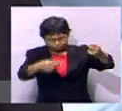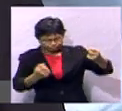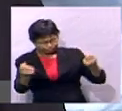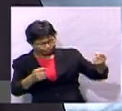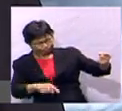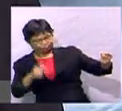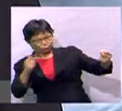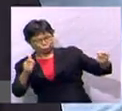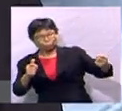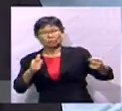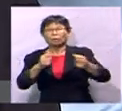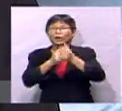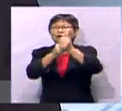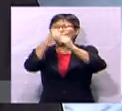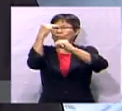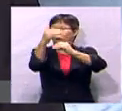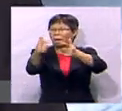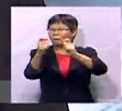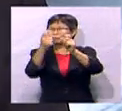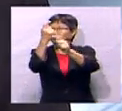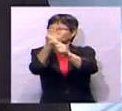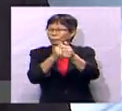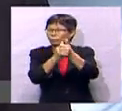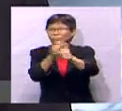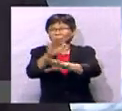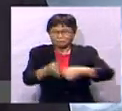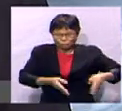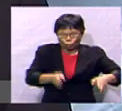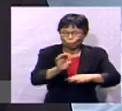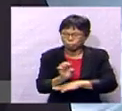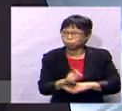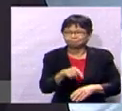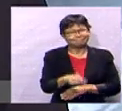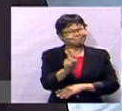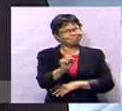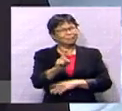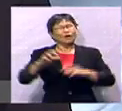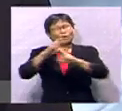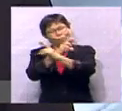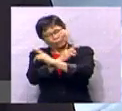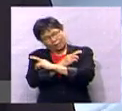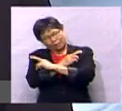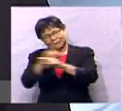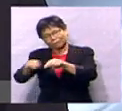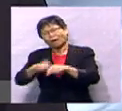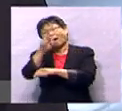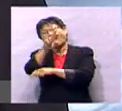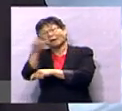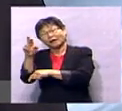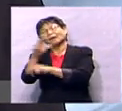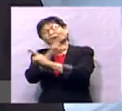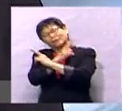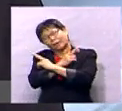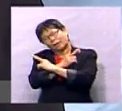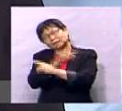baik, patuhi had laju ditetapkan dan jangan gunakan lorong kecemasan. Berhad sebentar di kawasan rehat dan rawat